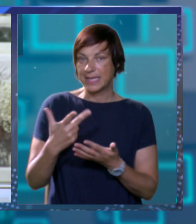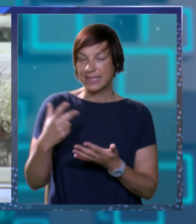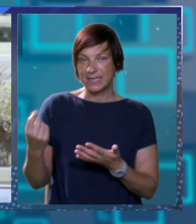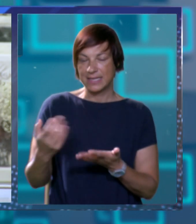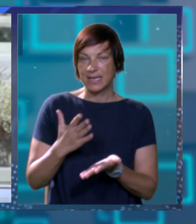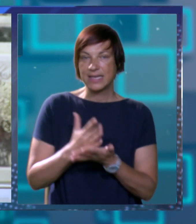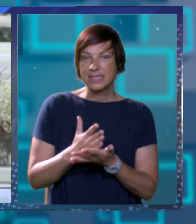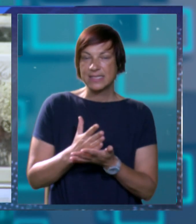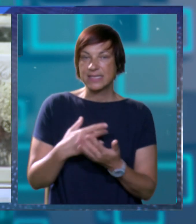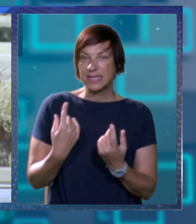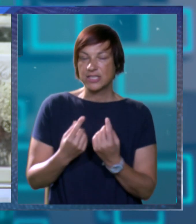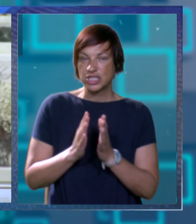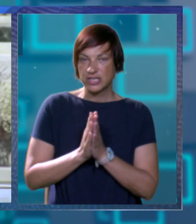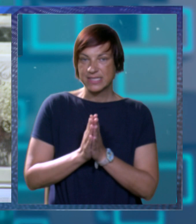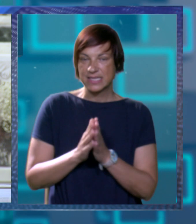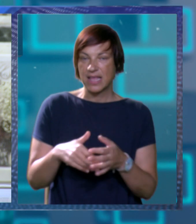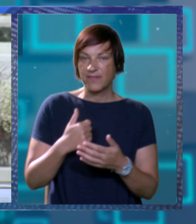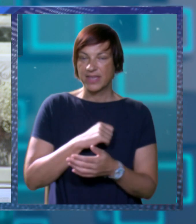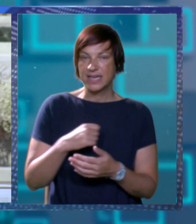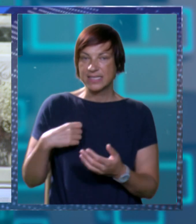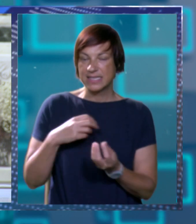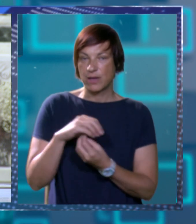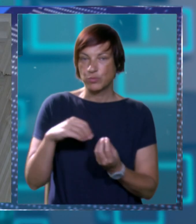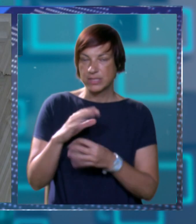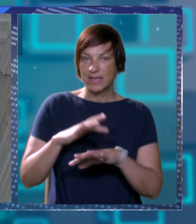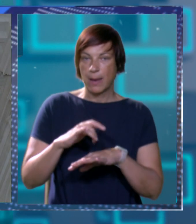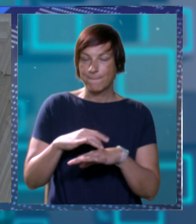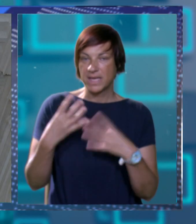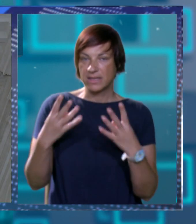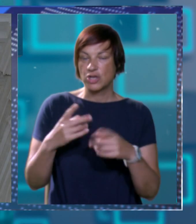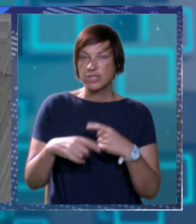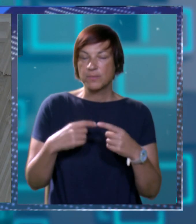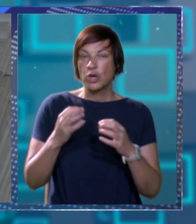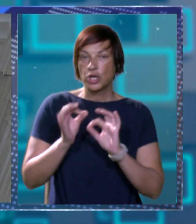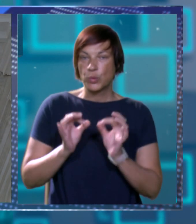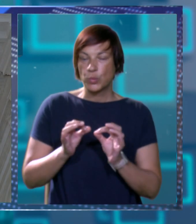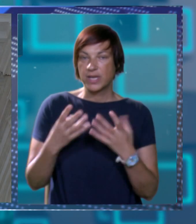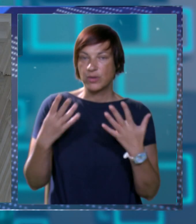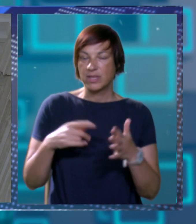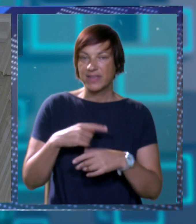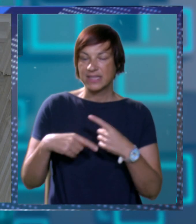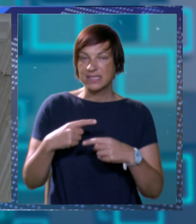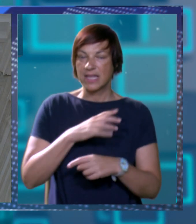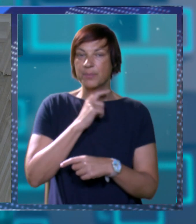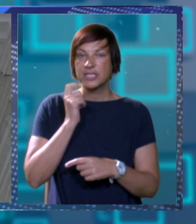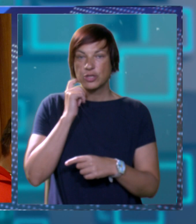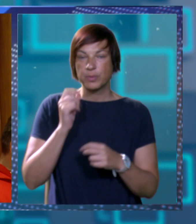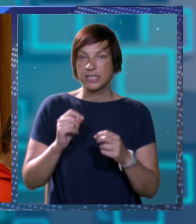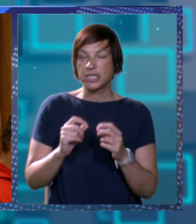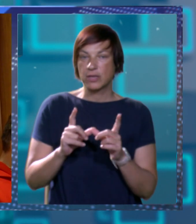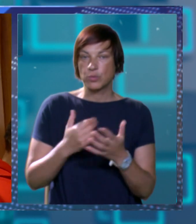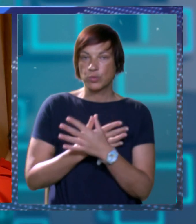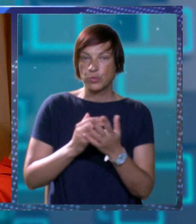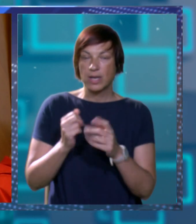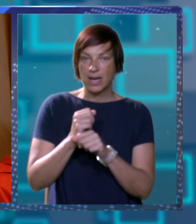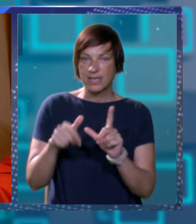tri dana središnje svećana je uhristijsko slavlja na samu svetkovinu petak 8. rujna u 19. sati predslavit će Dubrovački biskup